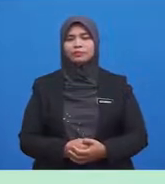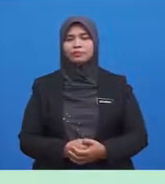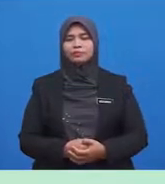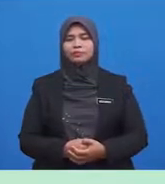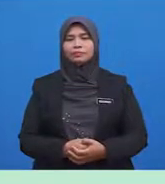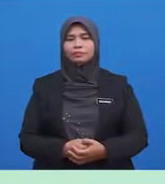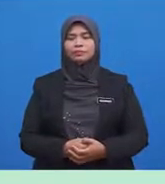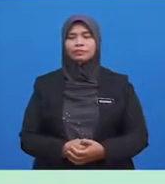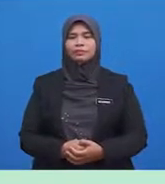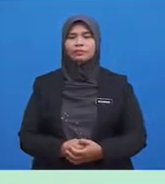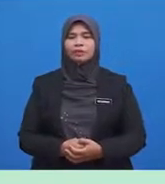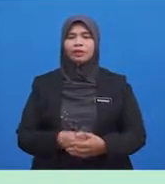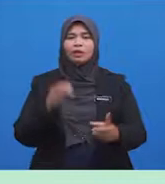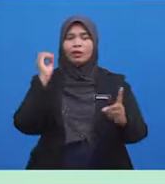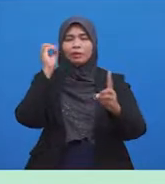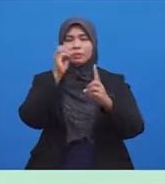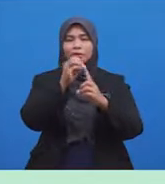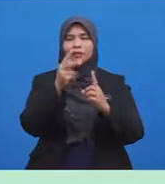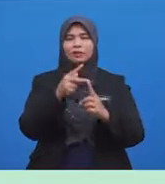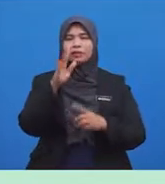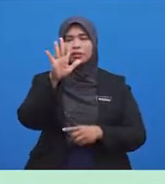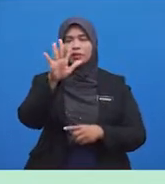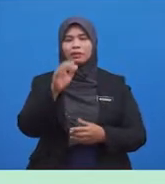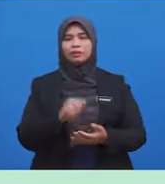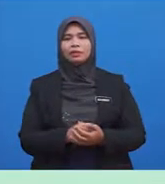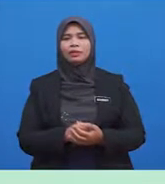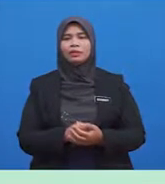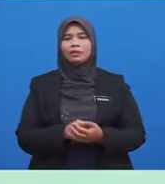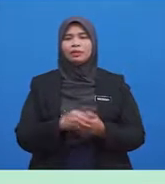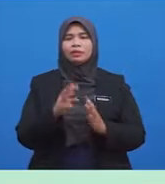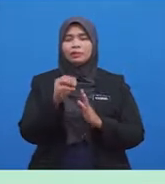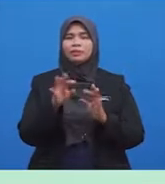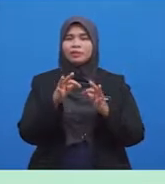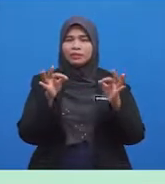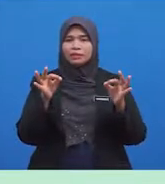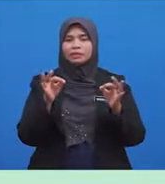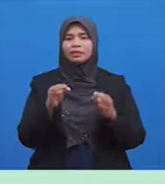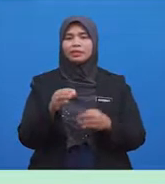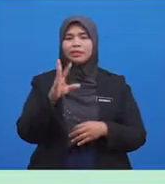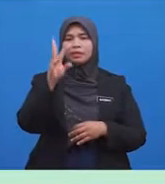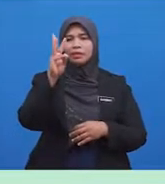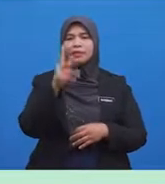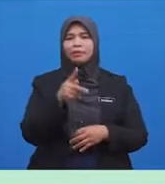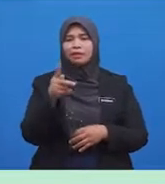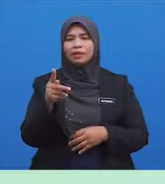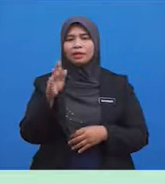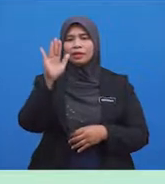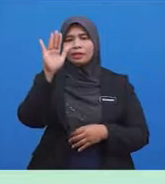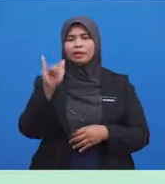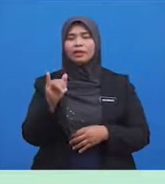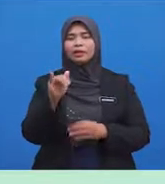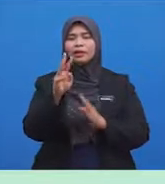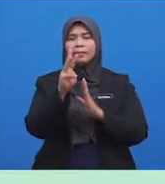Objektif yang kelima, menjelaskan enam perkara